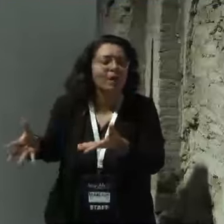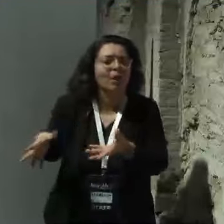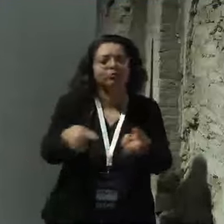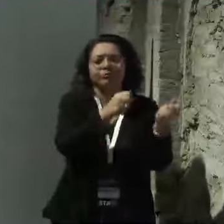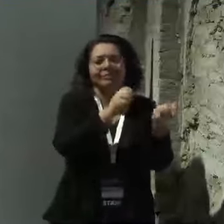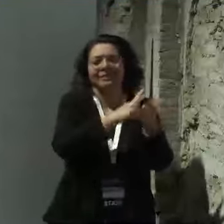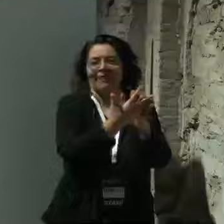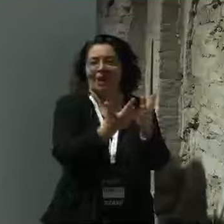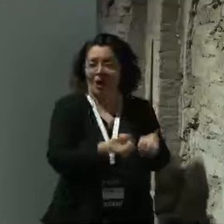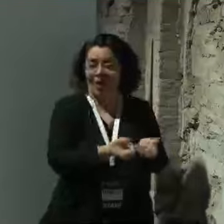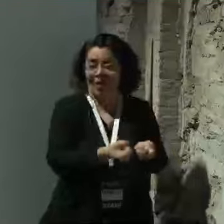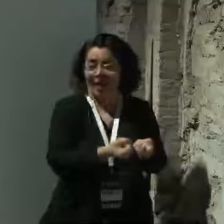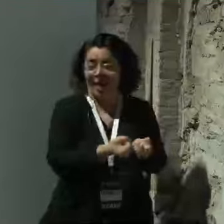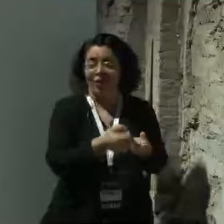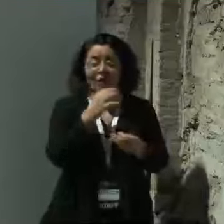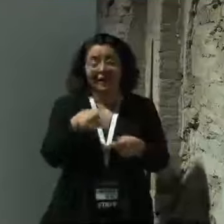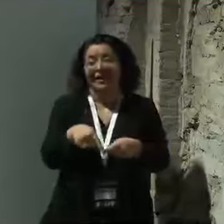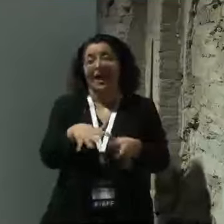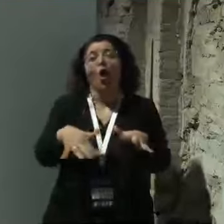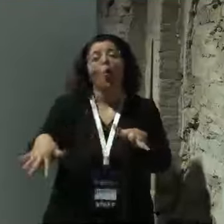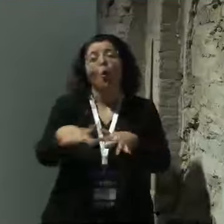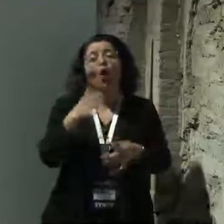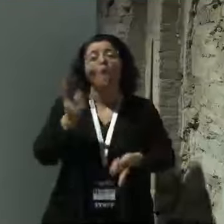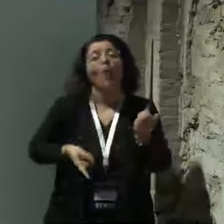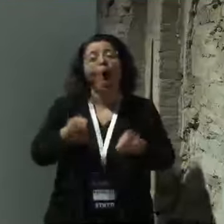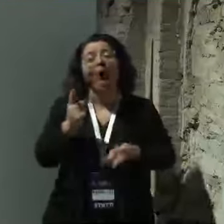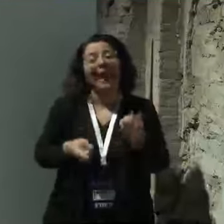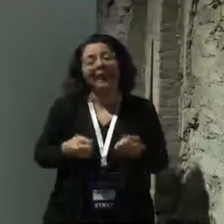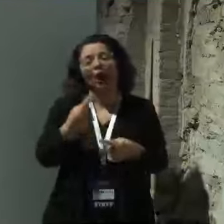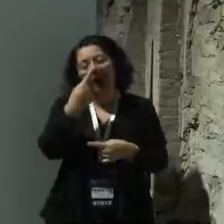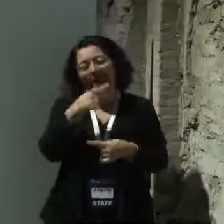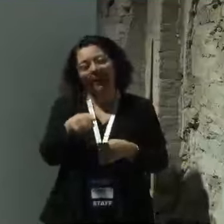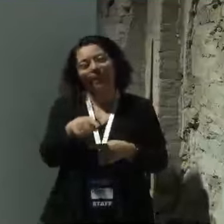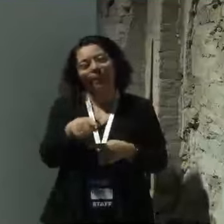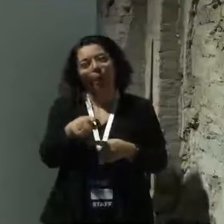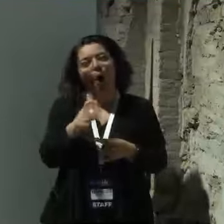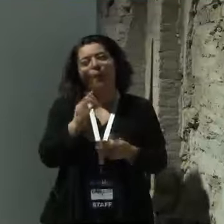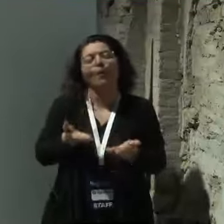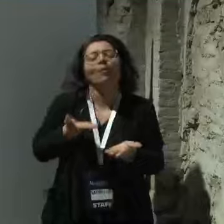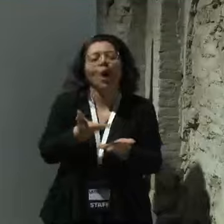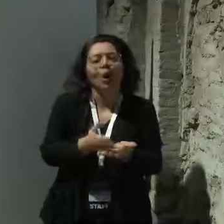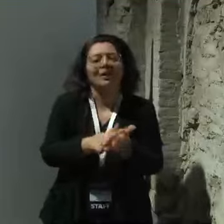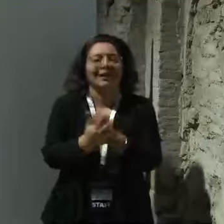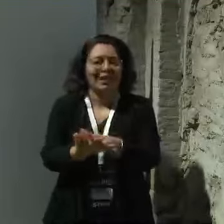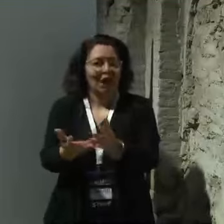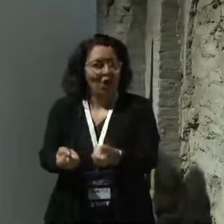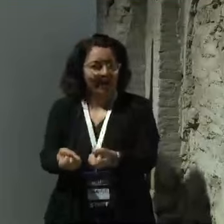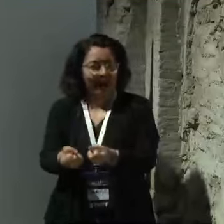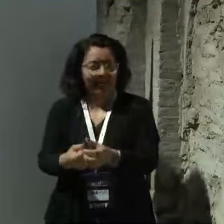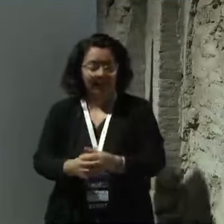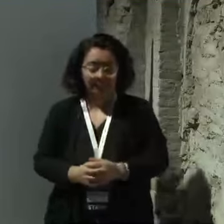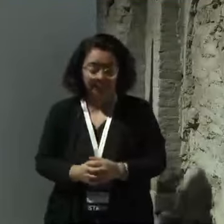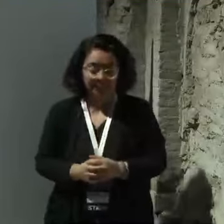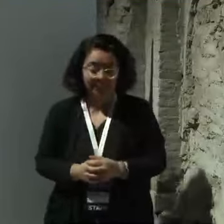senso più alto nel senso del fare cose, trasformare queste proposte in cose concrete ecco